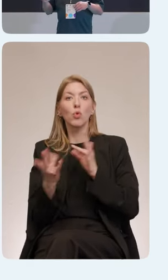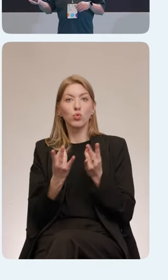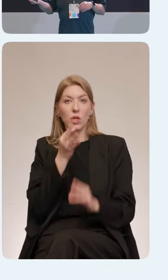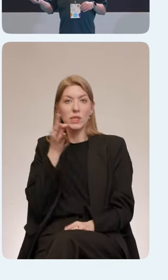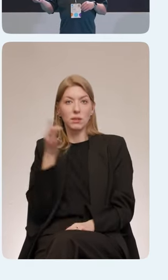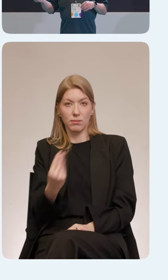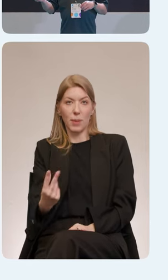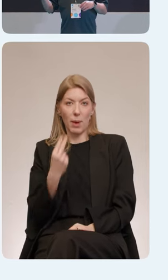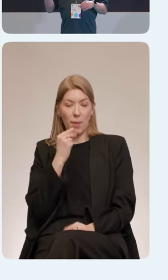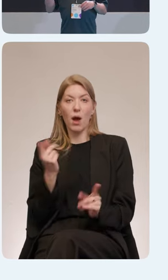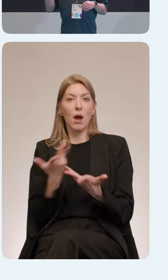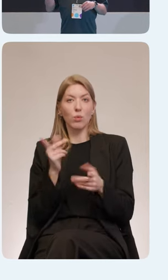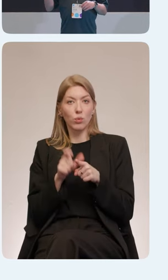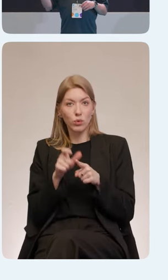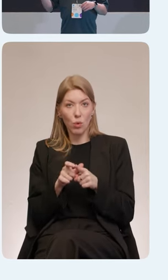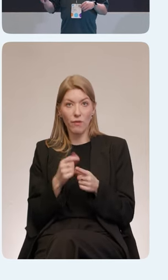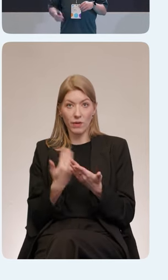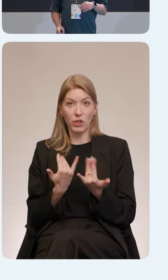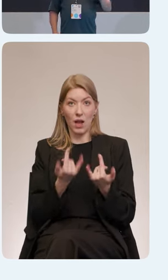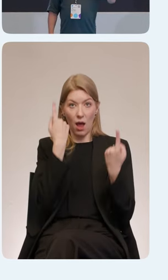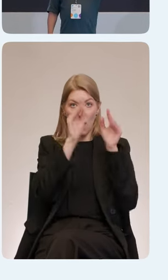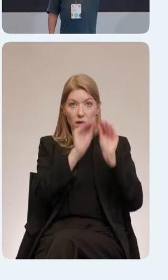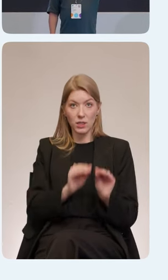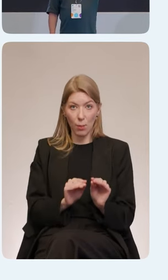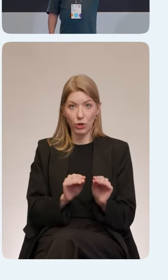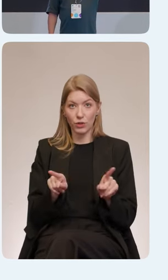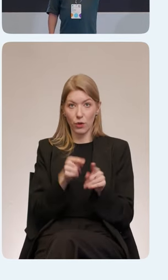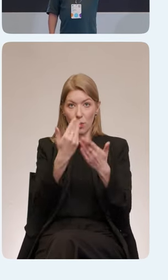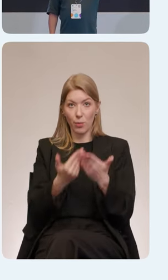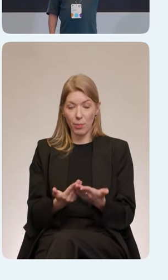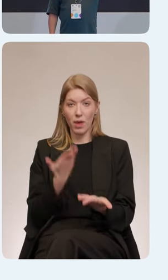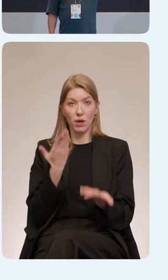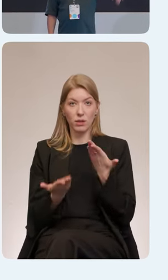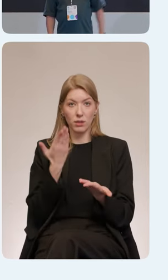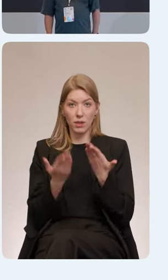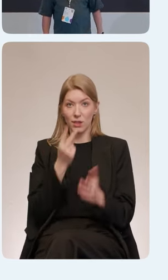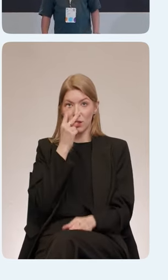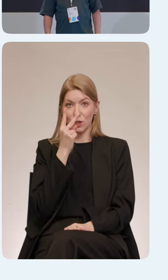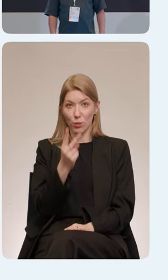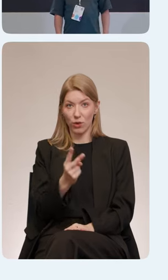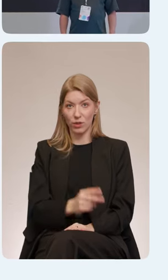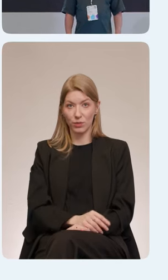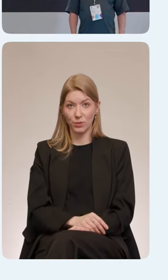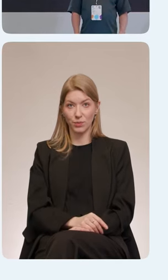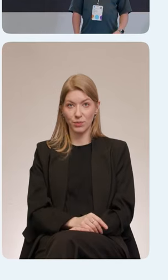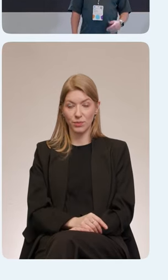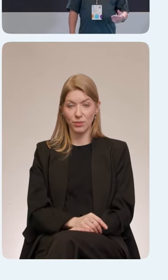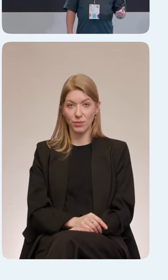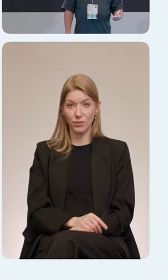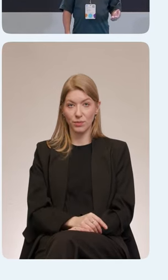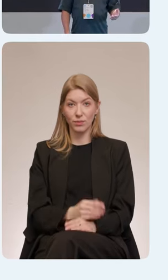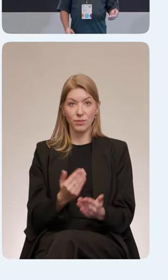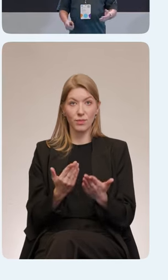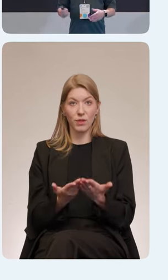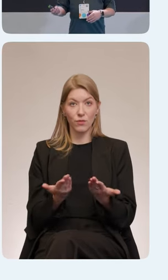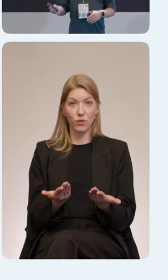Это делала Рената и разработчик. Рената, большой привет, если ты смотришь меня, я на сцене. Вот. Сидели